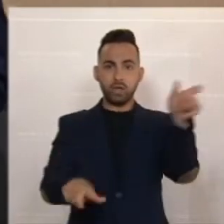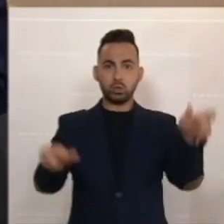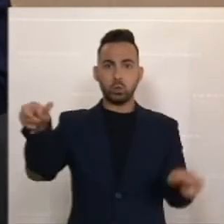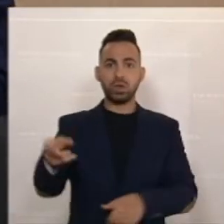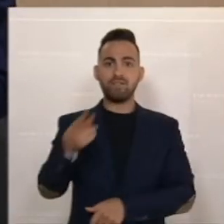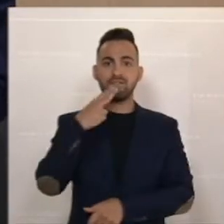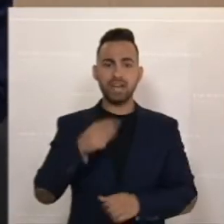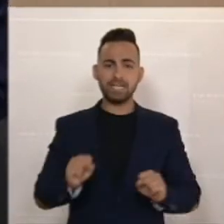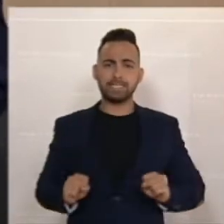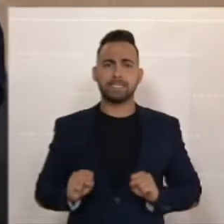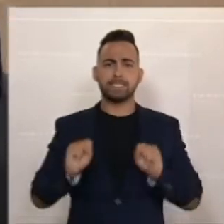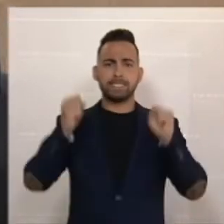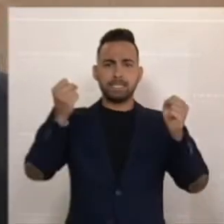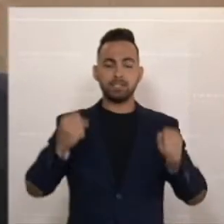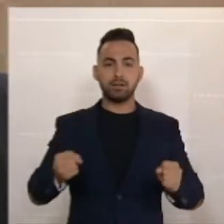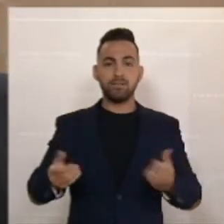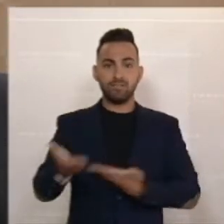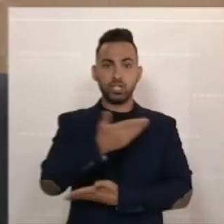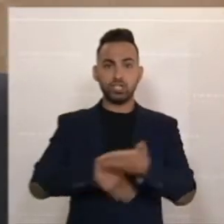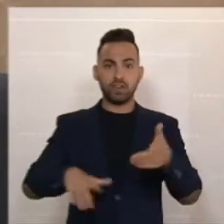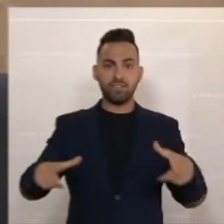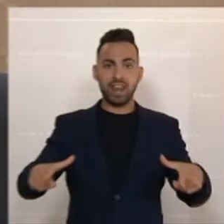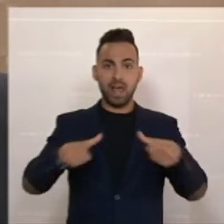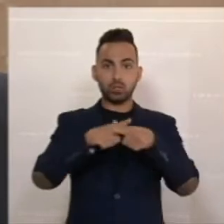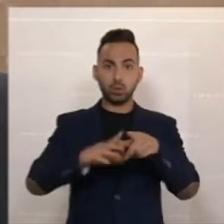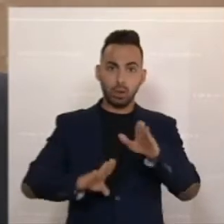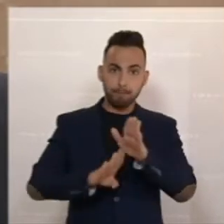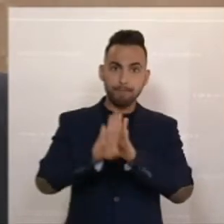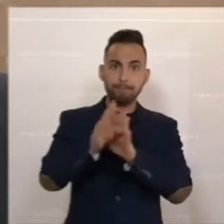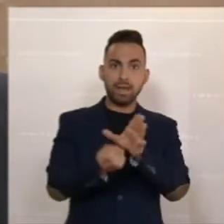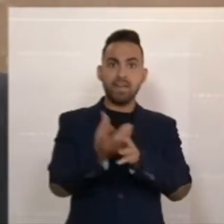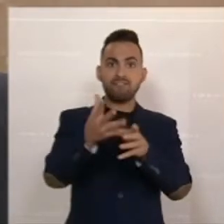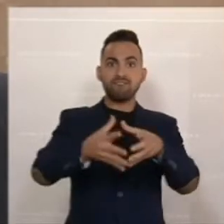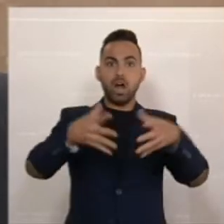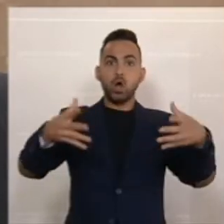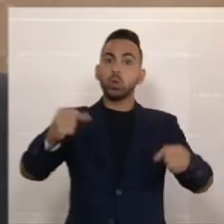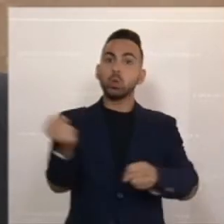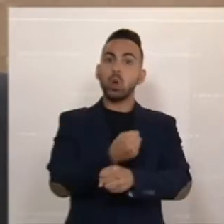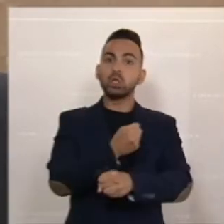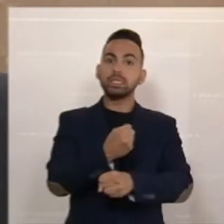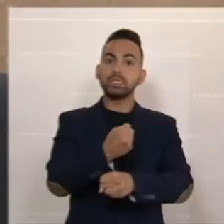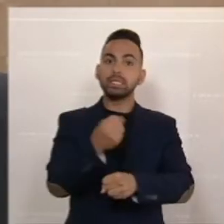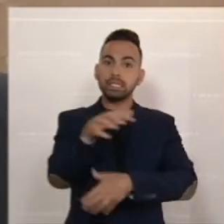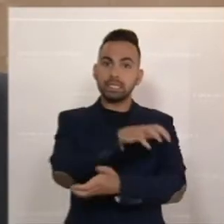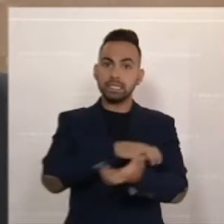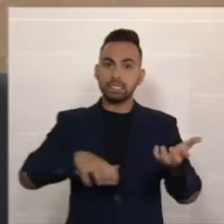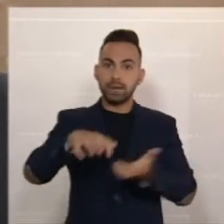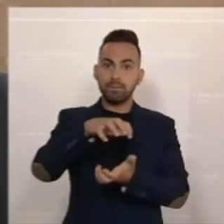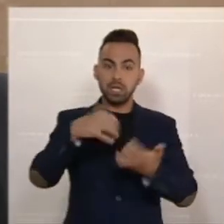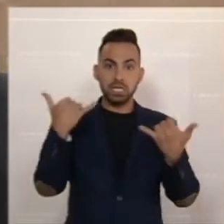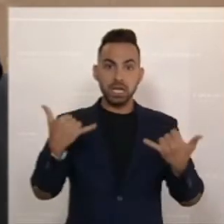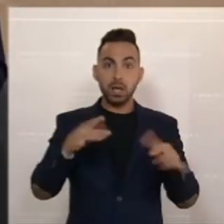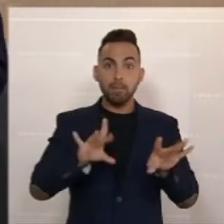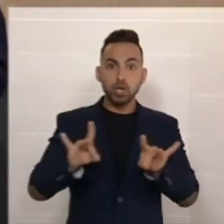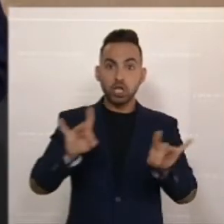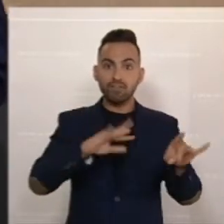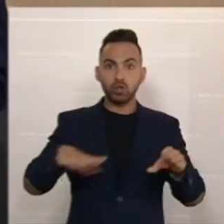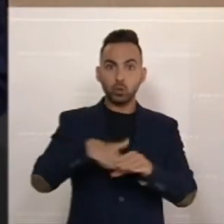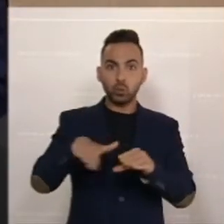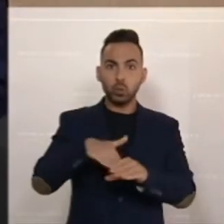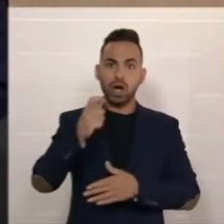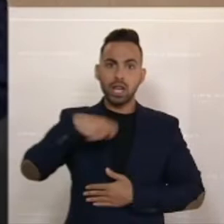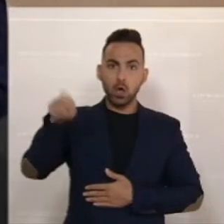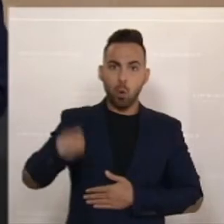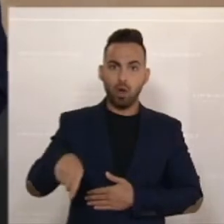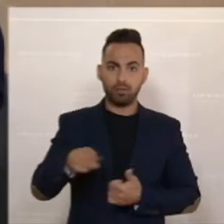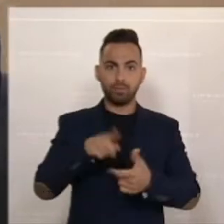Österreich, ist gestiegen, trotz der Krise. Wir haben Rekordbeschäftigung. Wir